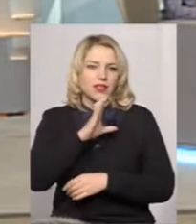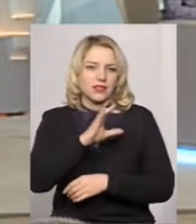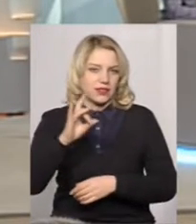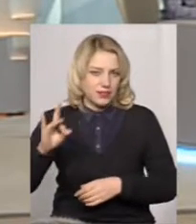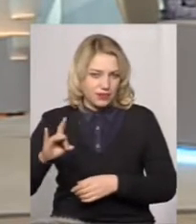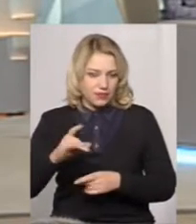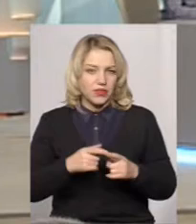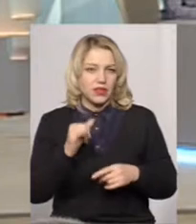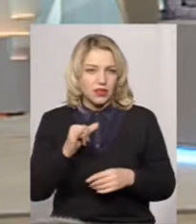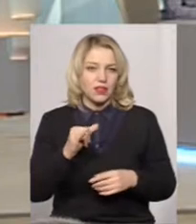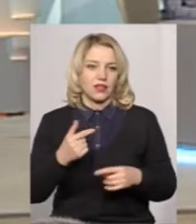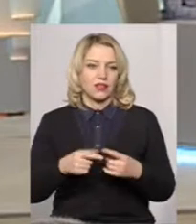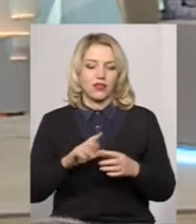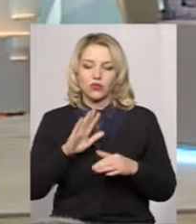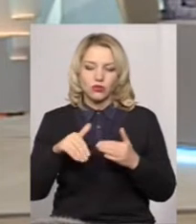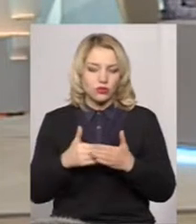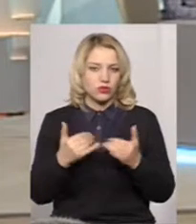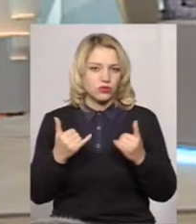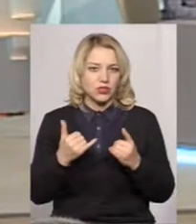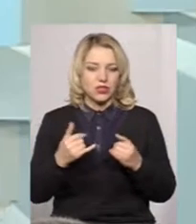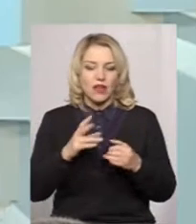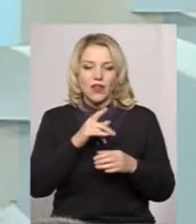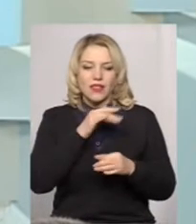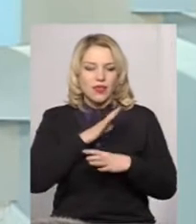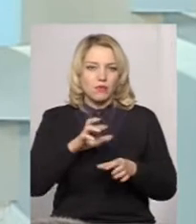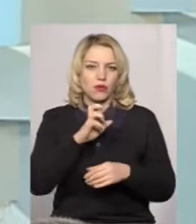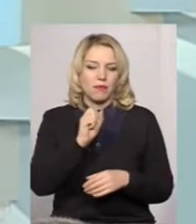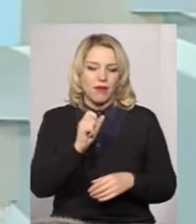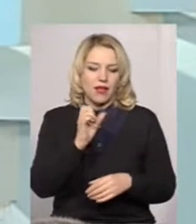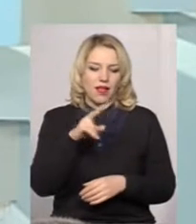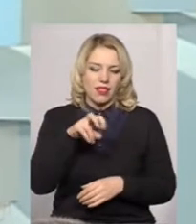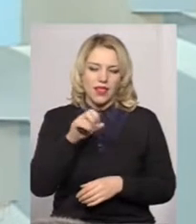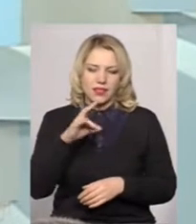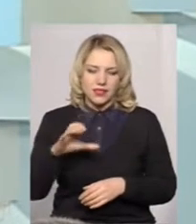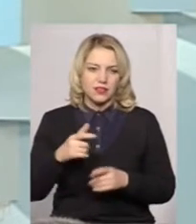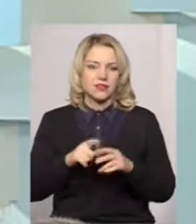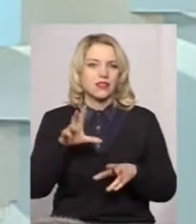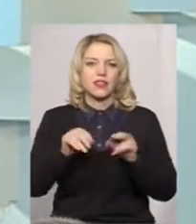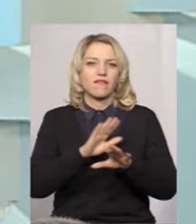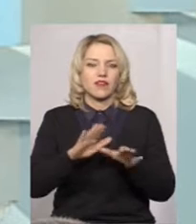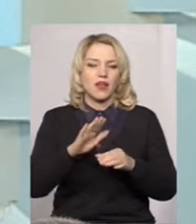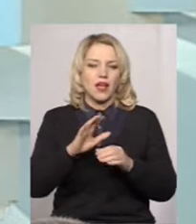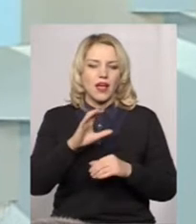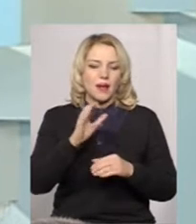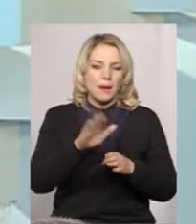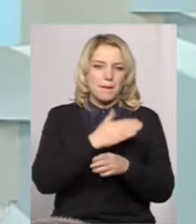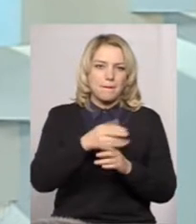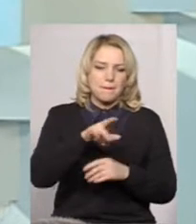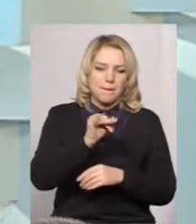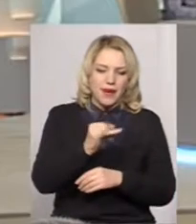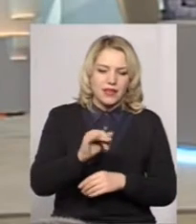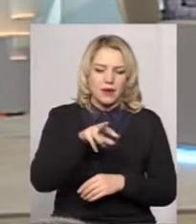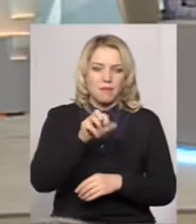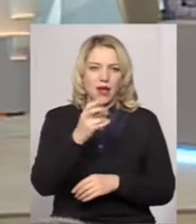решта, але досить часто вони не стояли ні в кого на балансі. Тобто, вони не були ні розпайованим майном колишніх КСП, ні